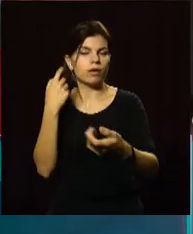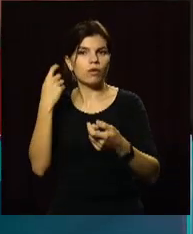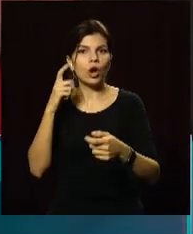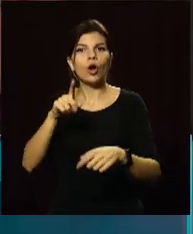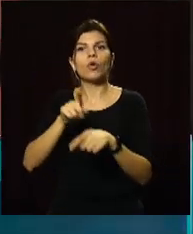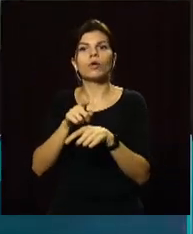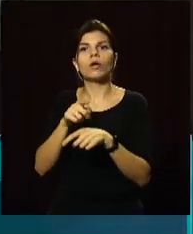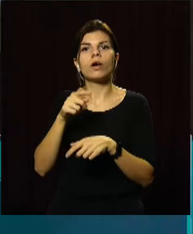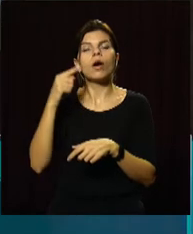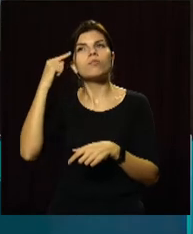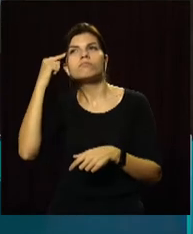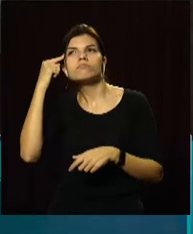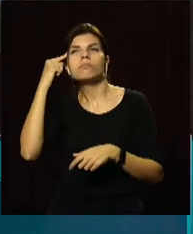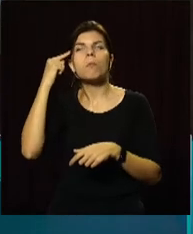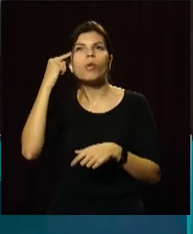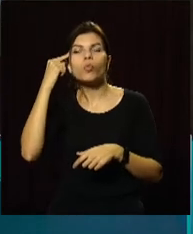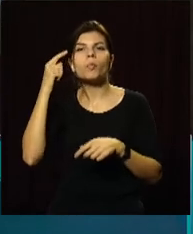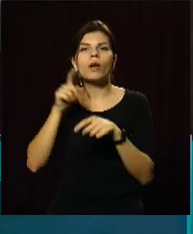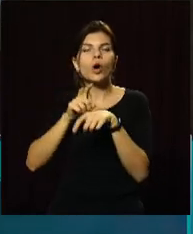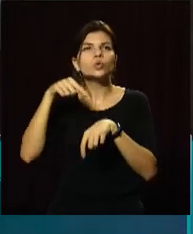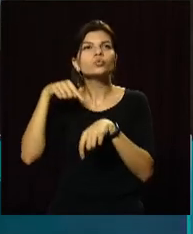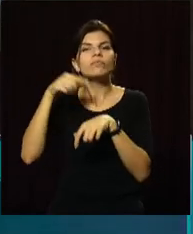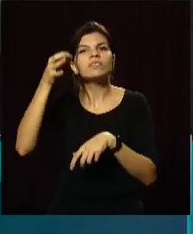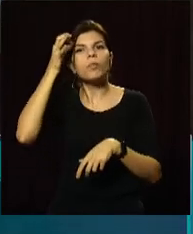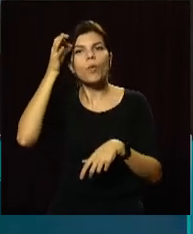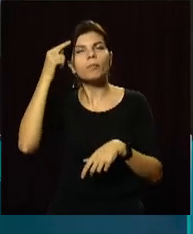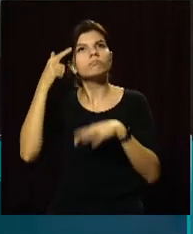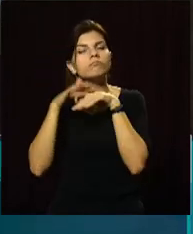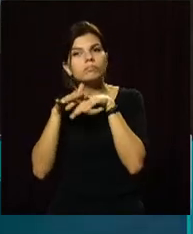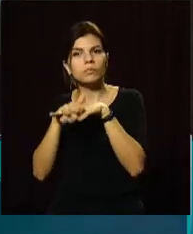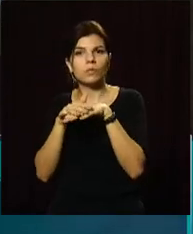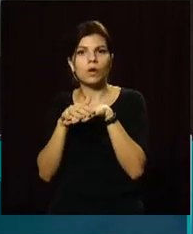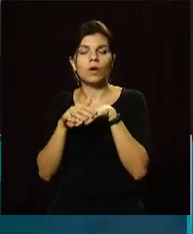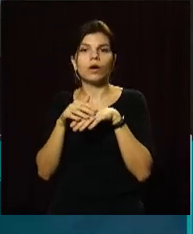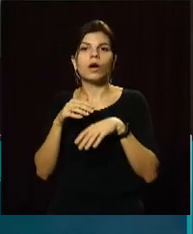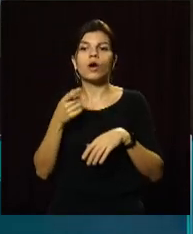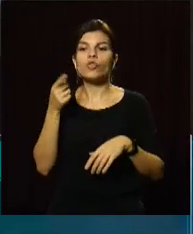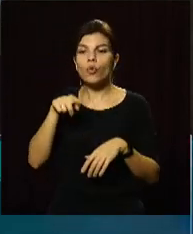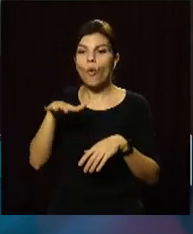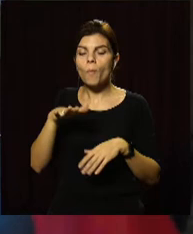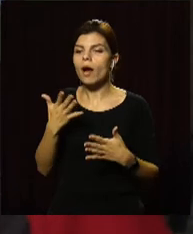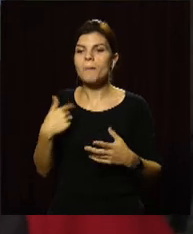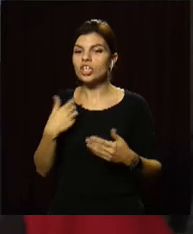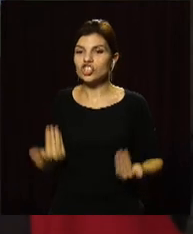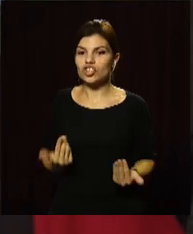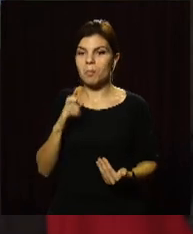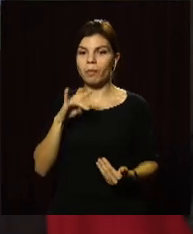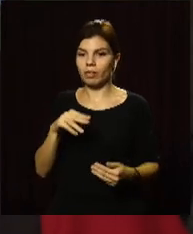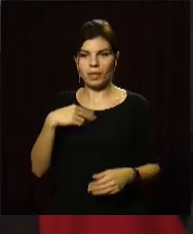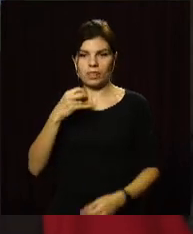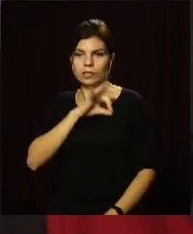почесати ті області в мозках, які в ежедневності, в быту ми не використовуємо. І таким образом,